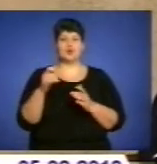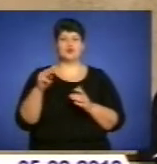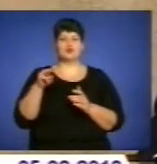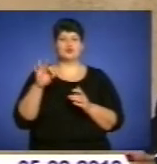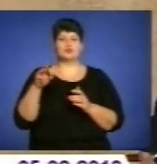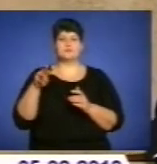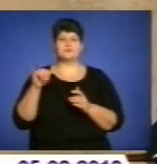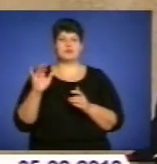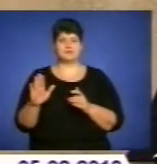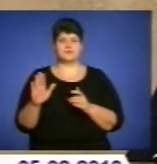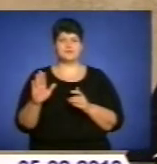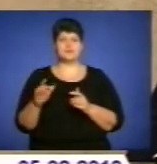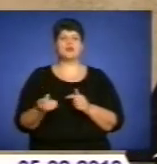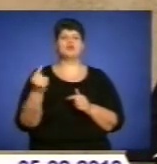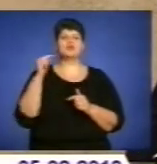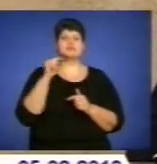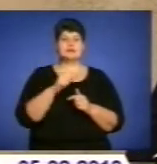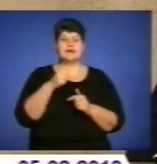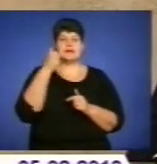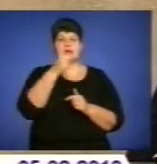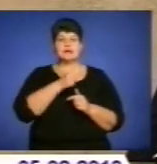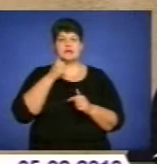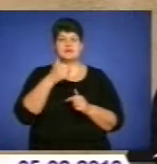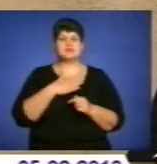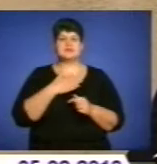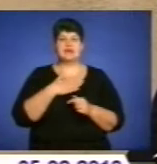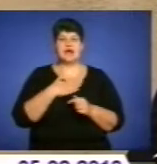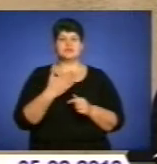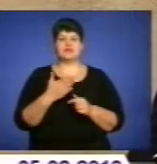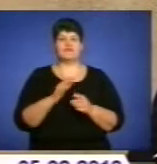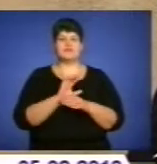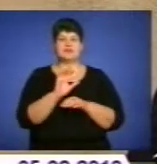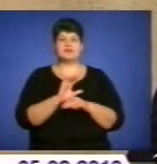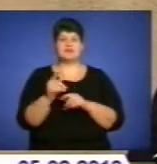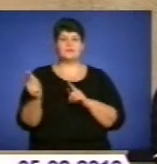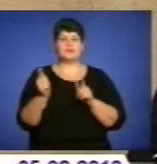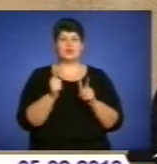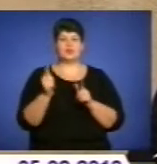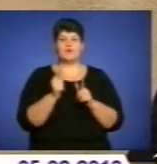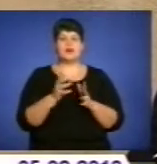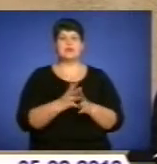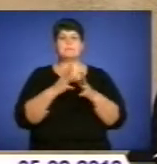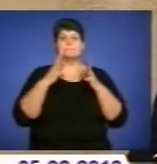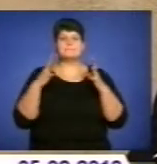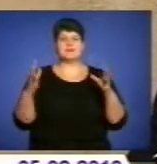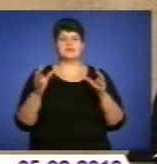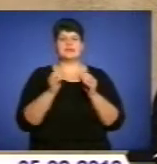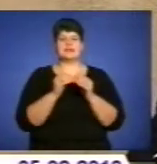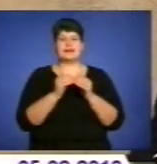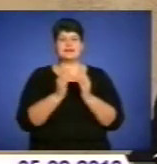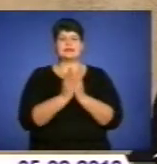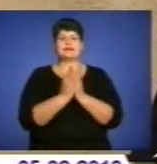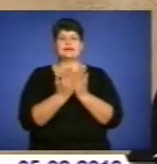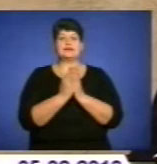І до цієї річниці наше видавництво підготувало понад 10 книжок